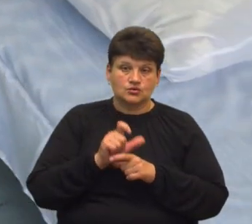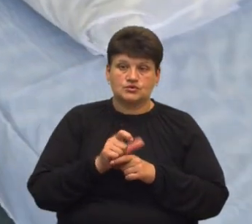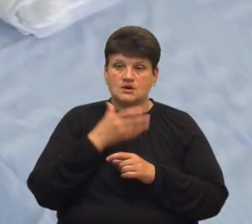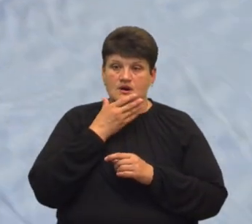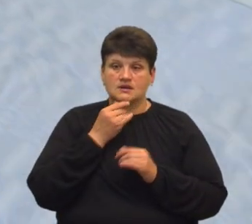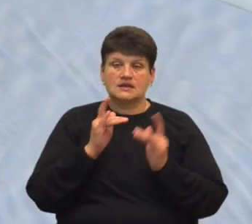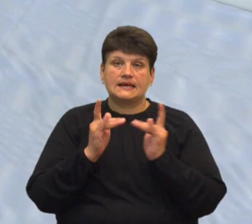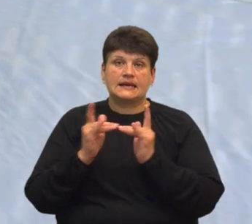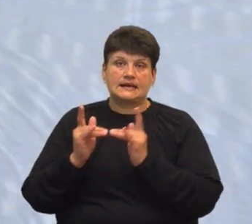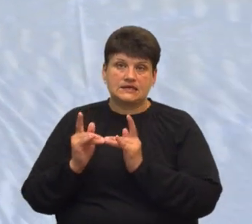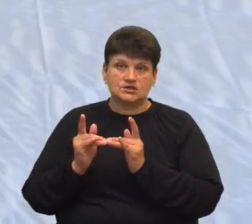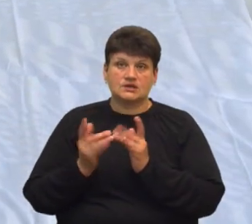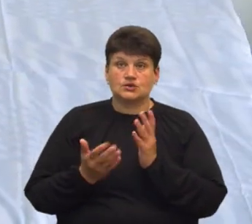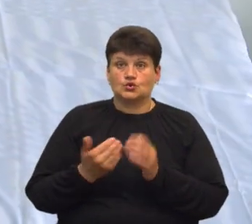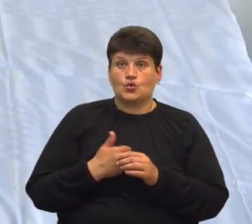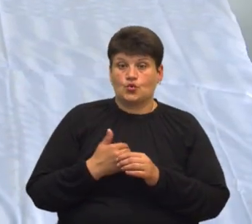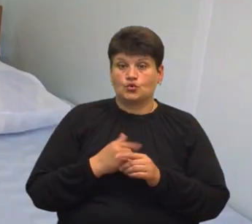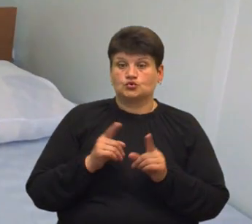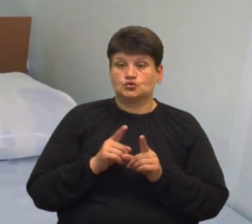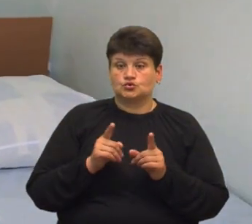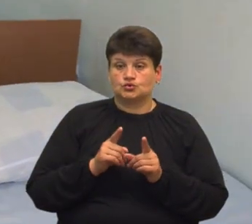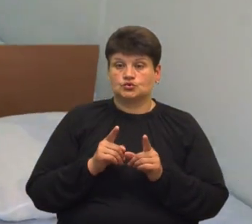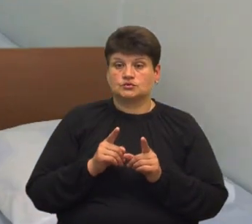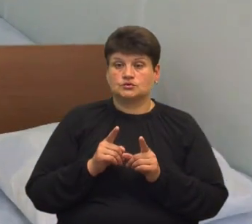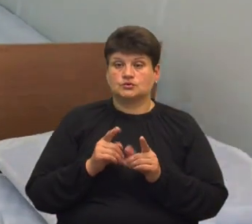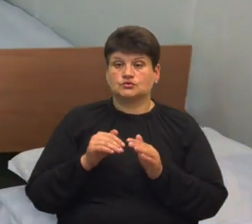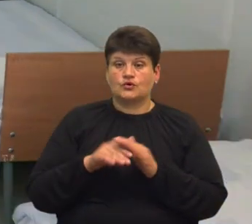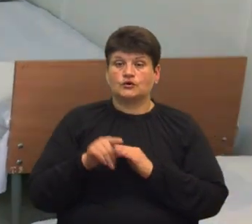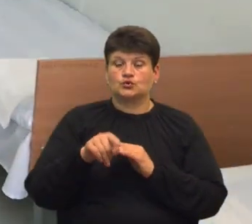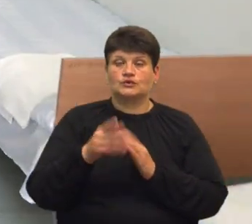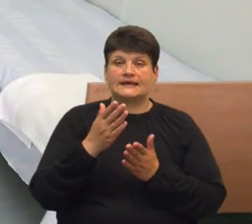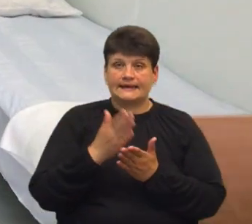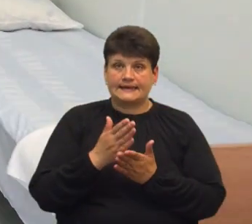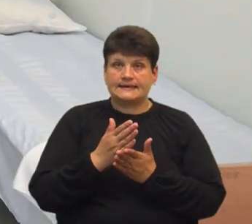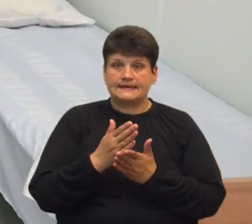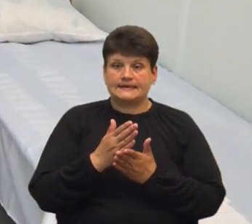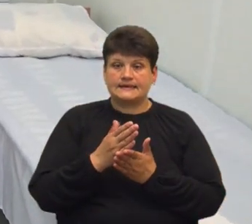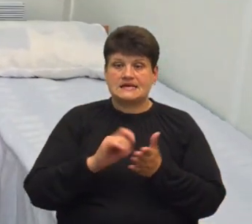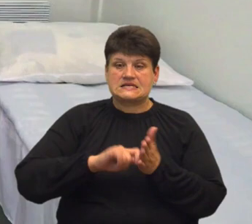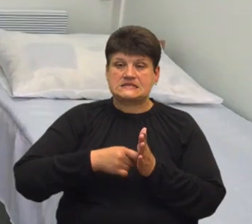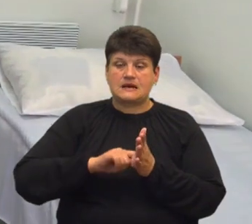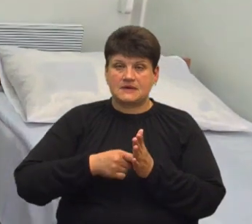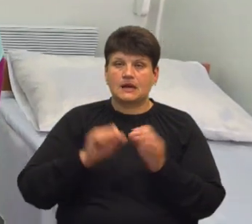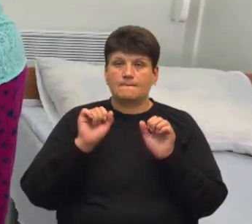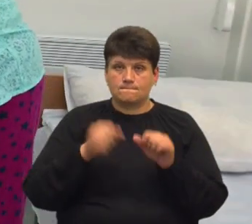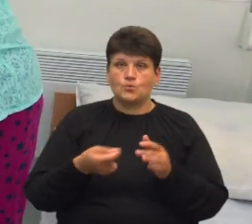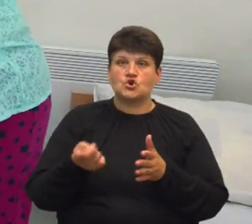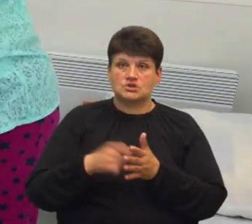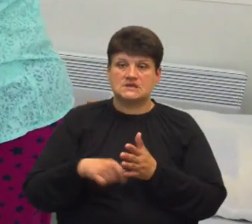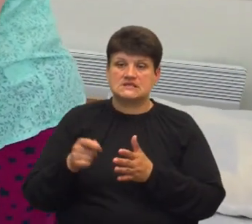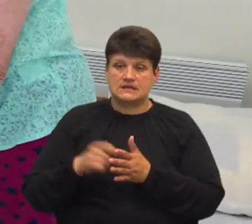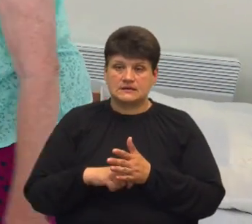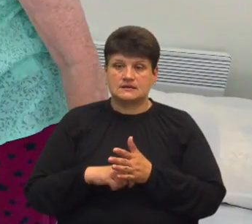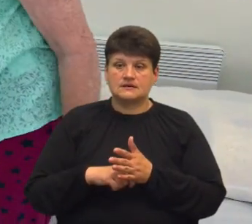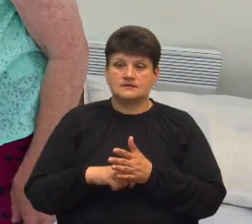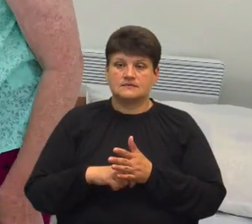дуже гарні. Якщо хочеш щось сховати, то тут є замки, можна закривати, можна